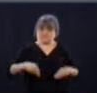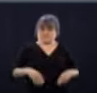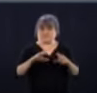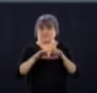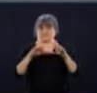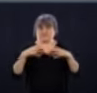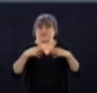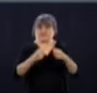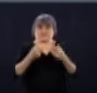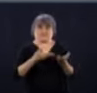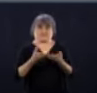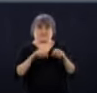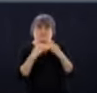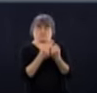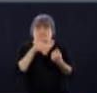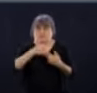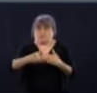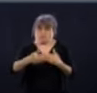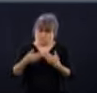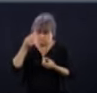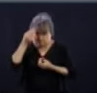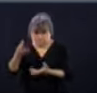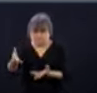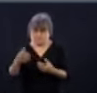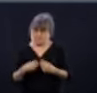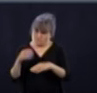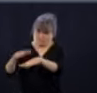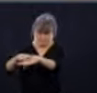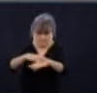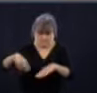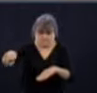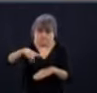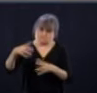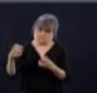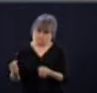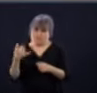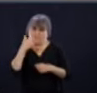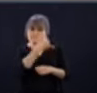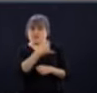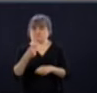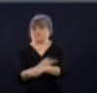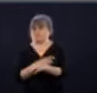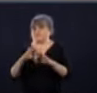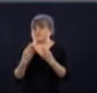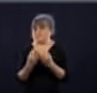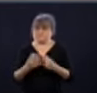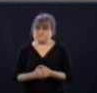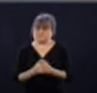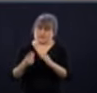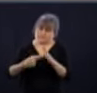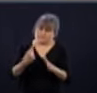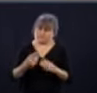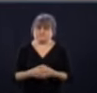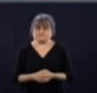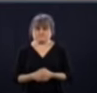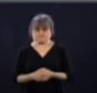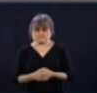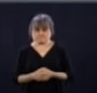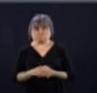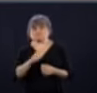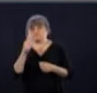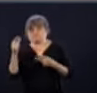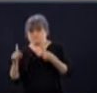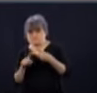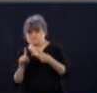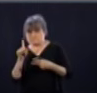pour que les gens appellent leur médecin de famille. Docteur Arruda, est-ce que, compte tenu de ce qui se passe justement à Montréal, de ce